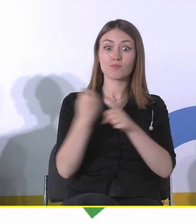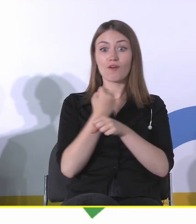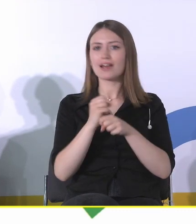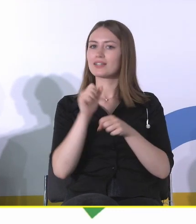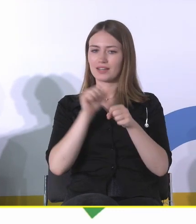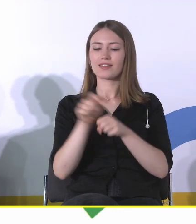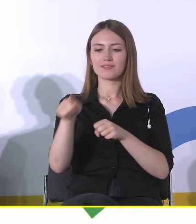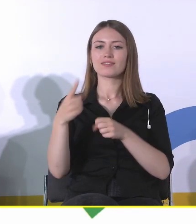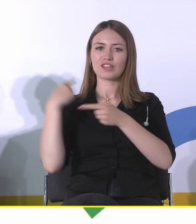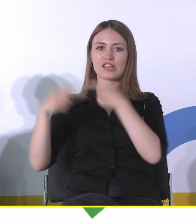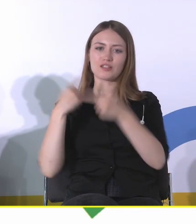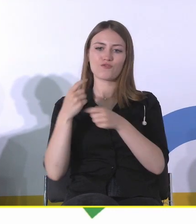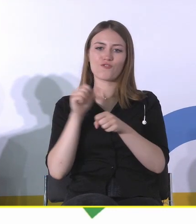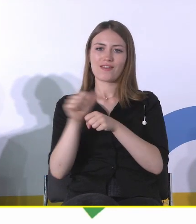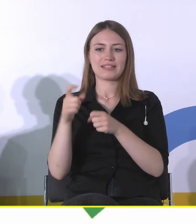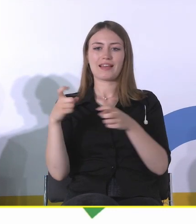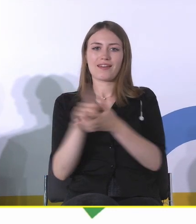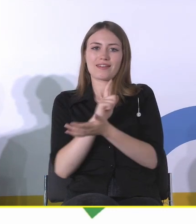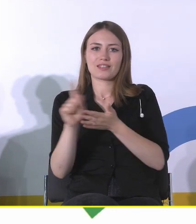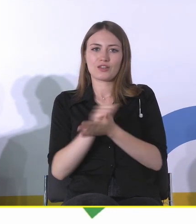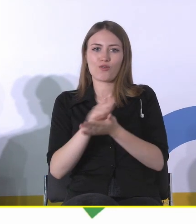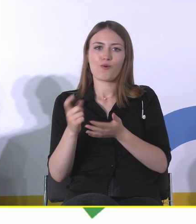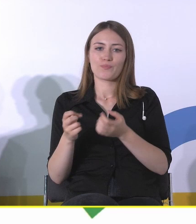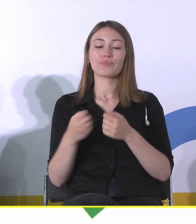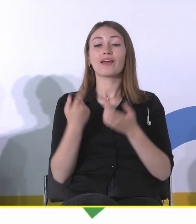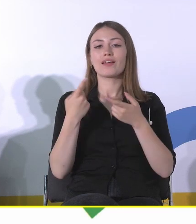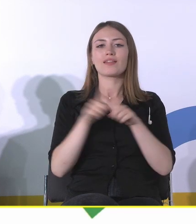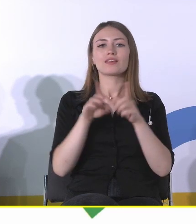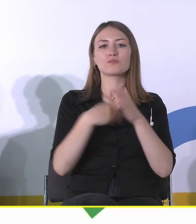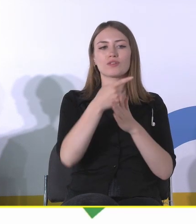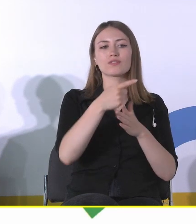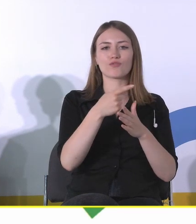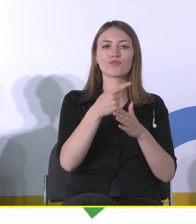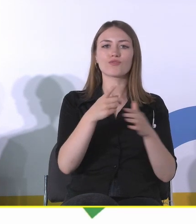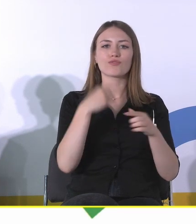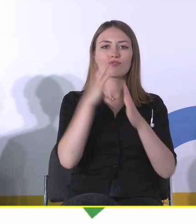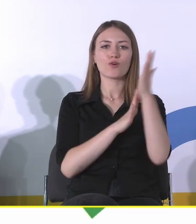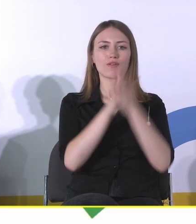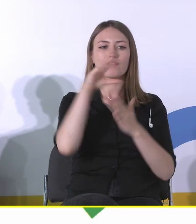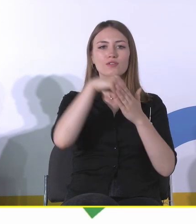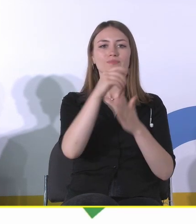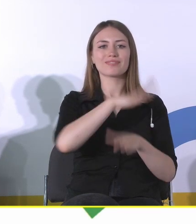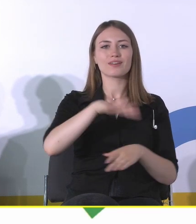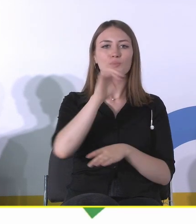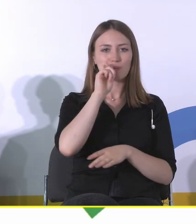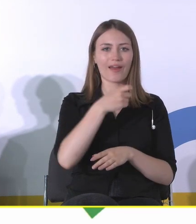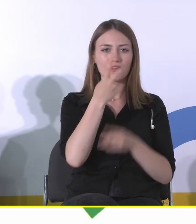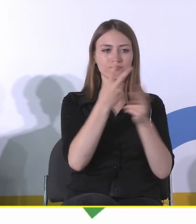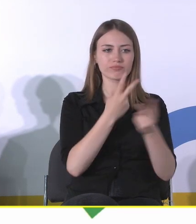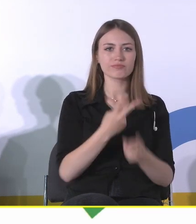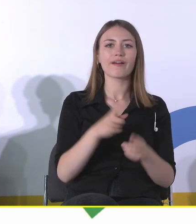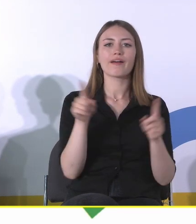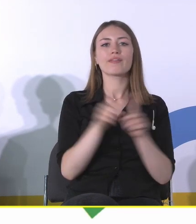zagrożeniem. No i oczywiście w przypadku wojny, to co widzimy też w miastach ukraińskich, to co ostatnio zaobserwowaliśmy,